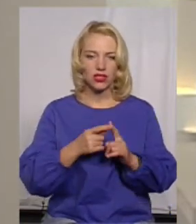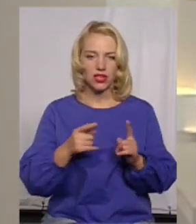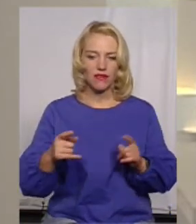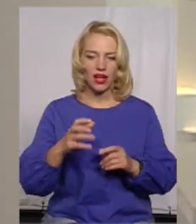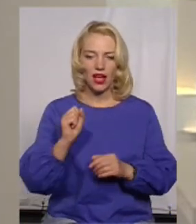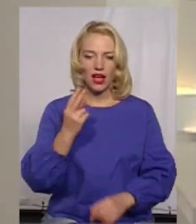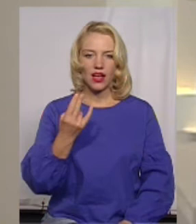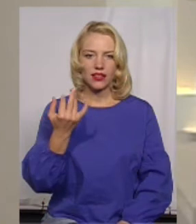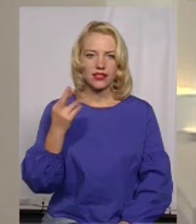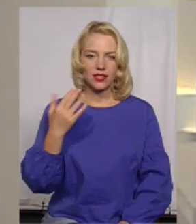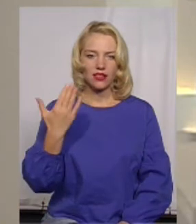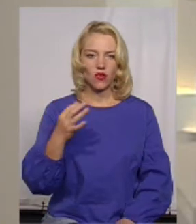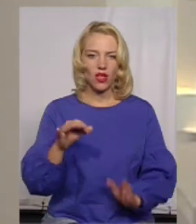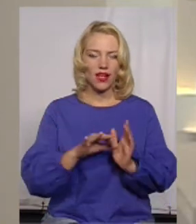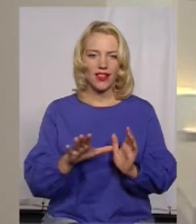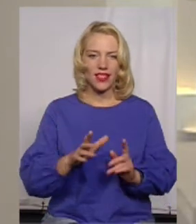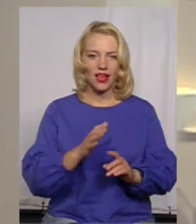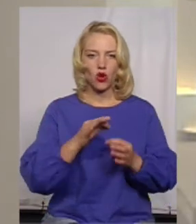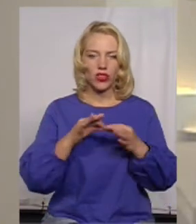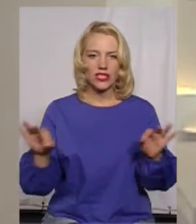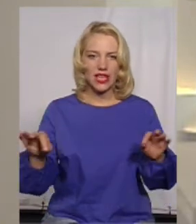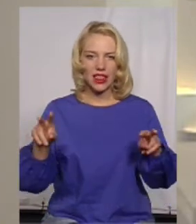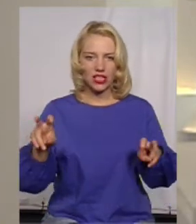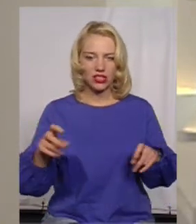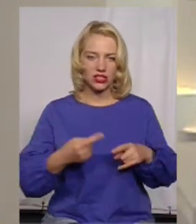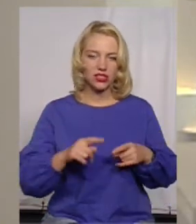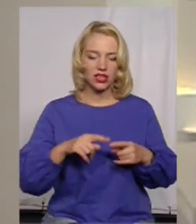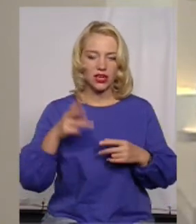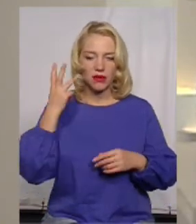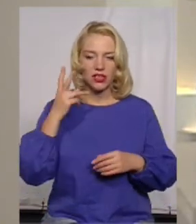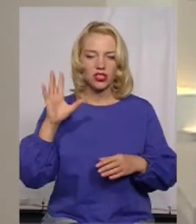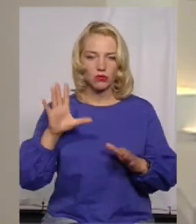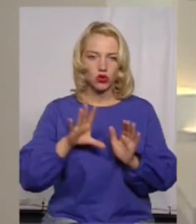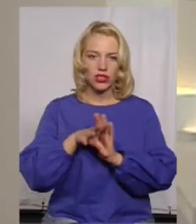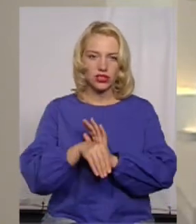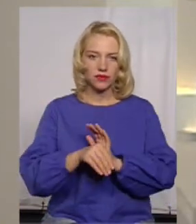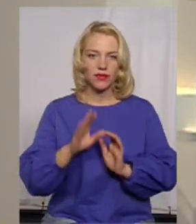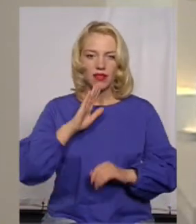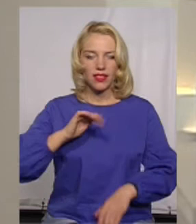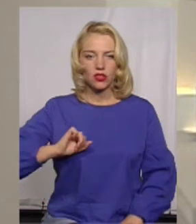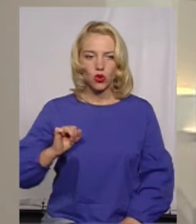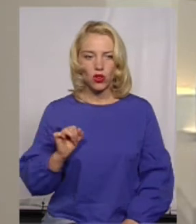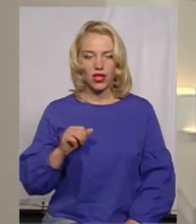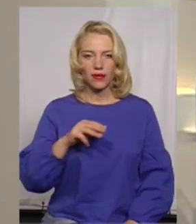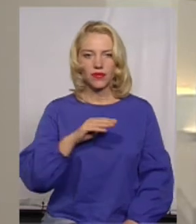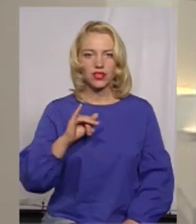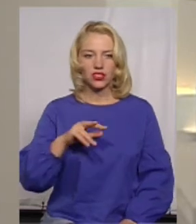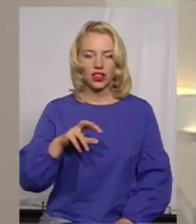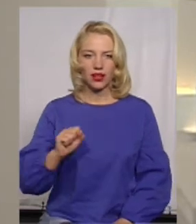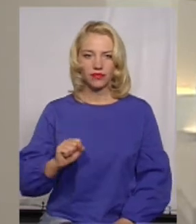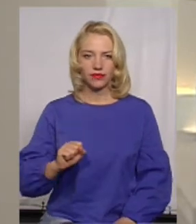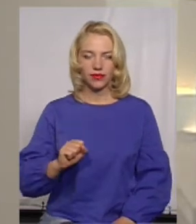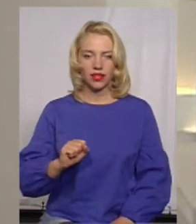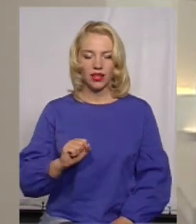«Твоя енергонезалежність». І хмельничани можуть до неї долучитися. Наш колега Михайло Жила